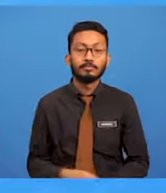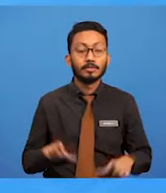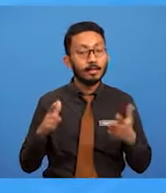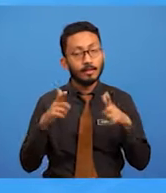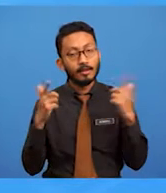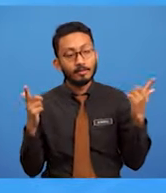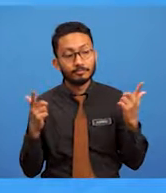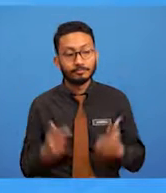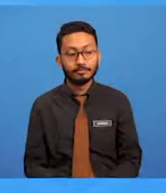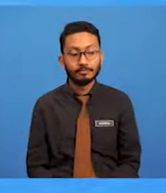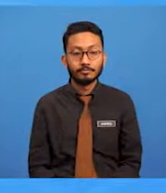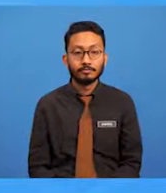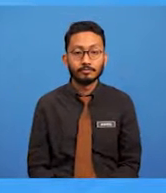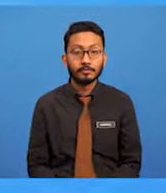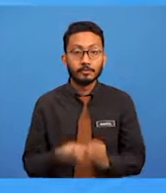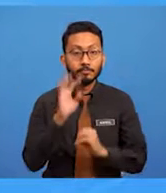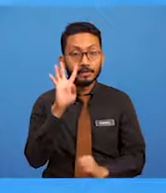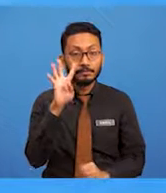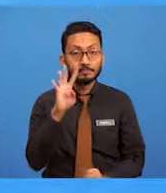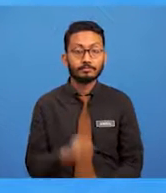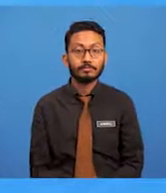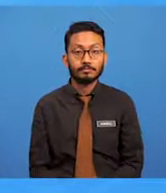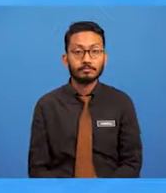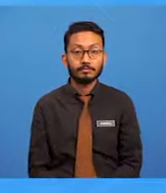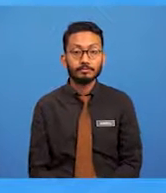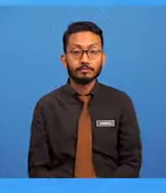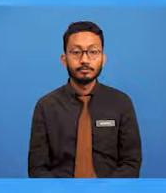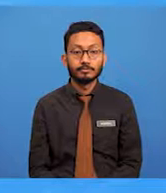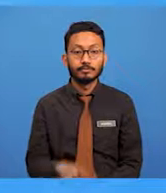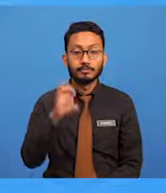Yang keempat adalah konsep warna elegan.